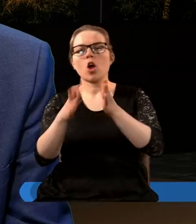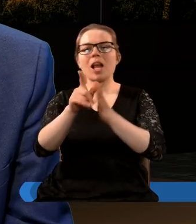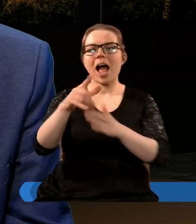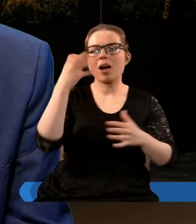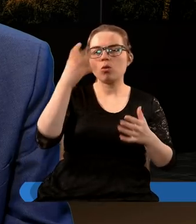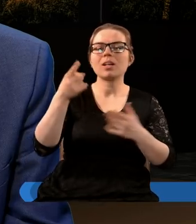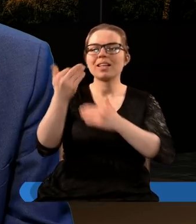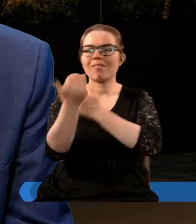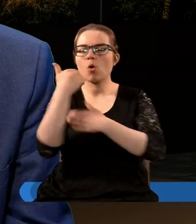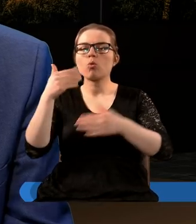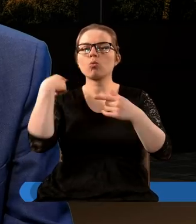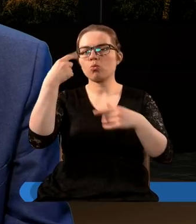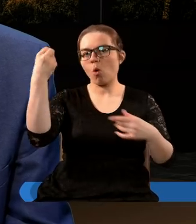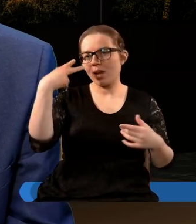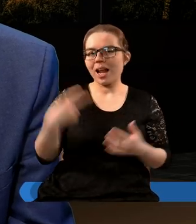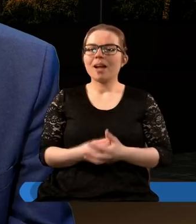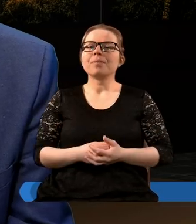dla królów ze wschodu słońca